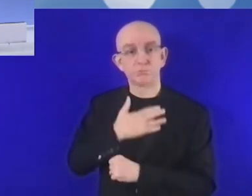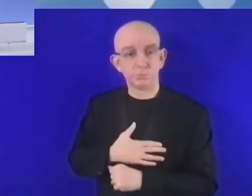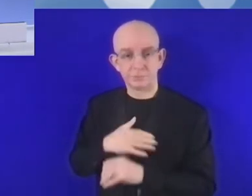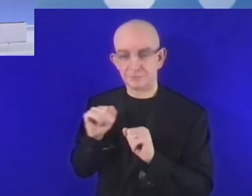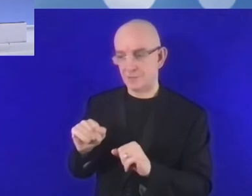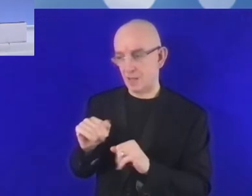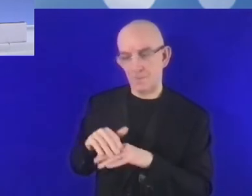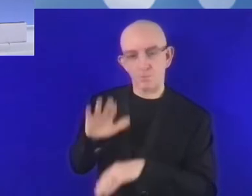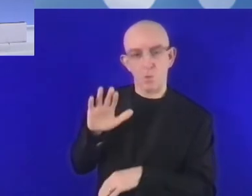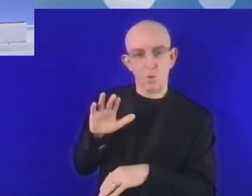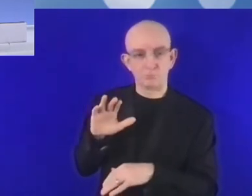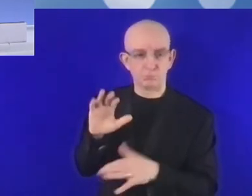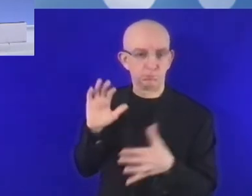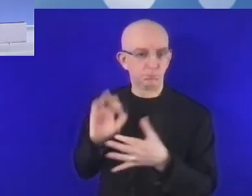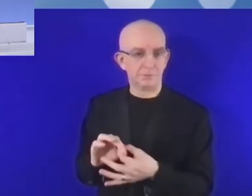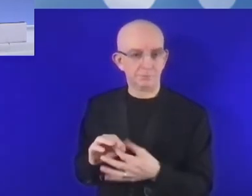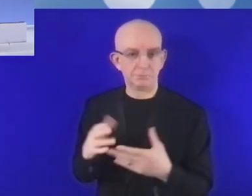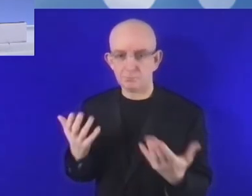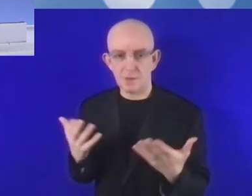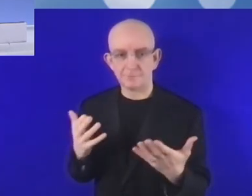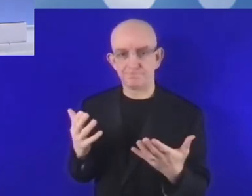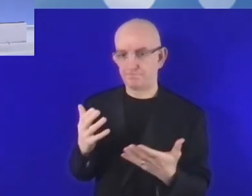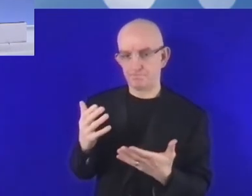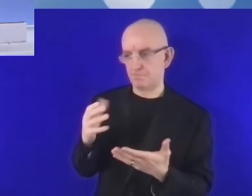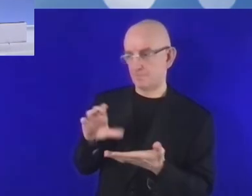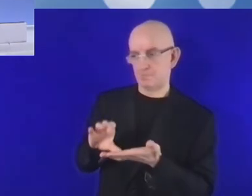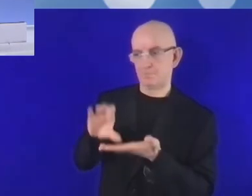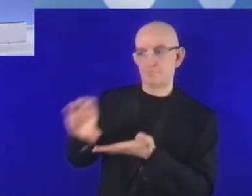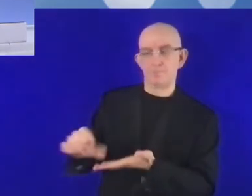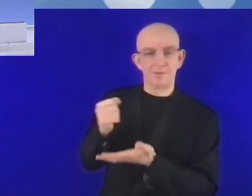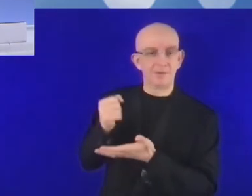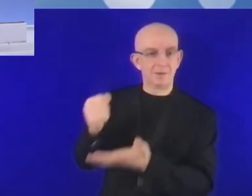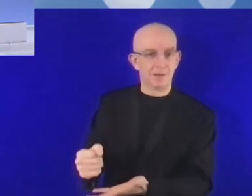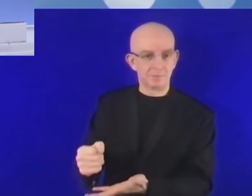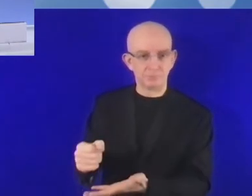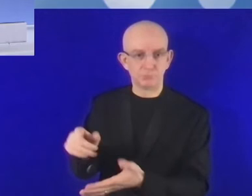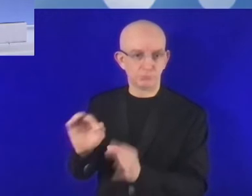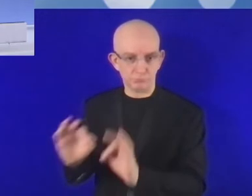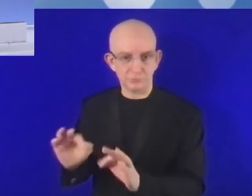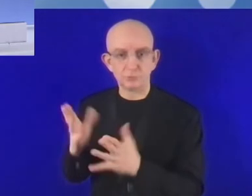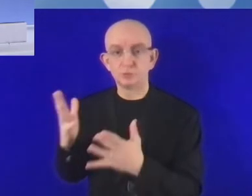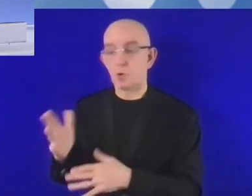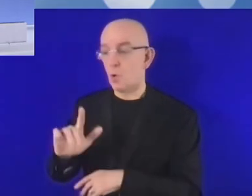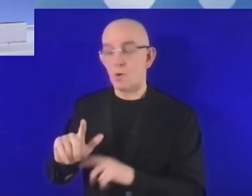jeżeli pozwoli nam na to czas. Chciałbym teraz zwrócić się do pani